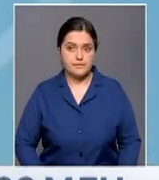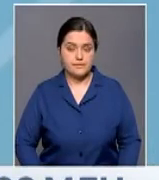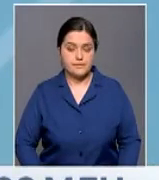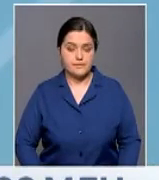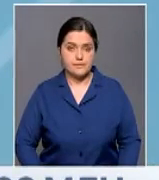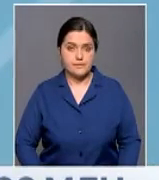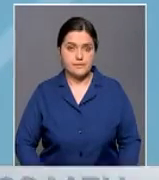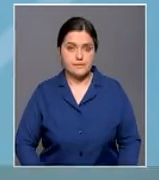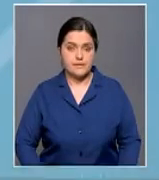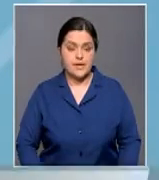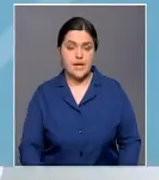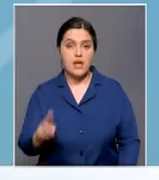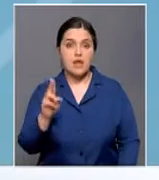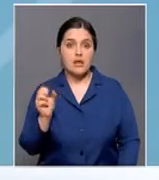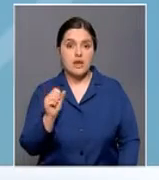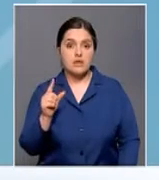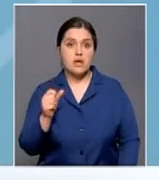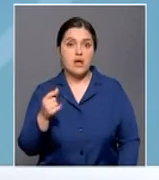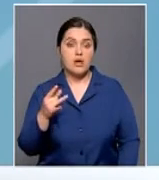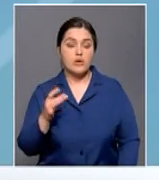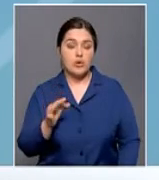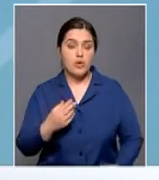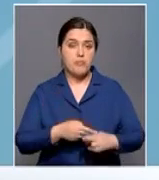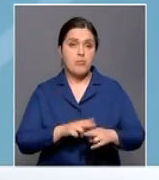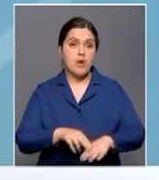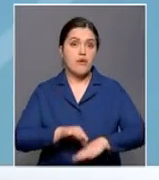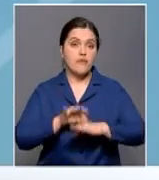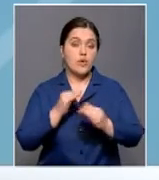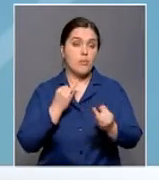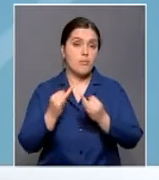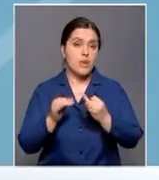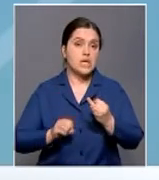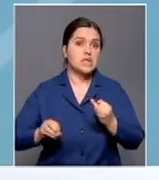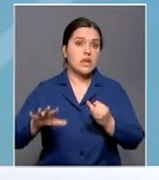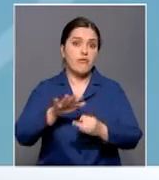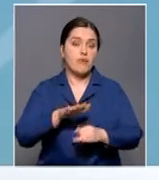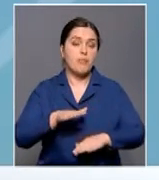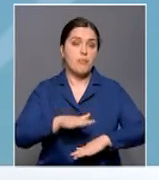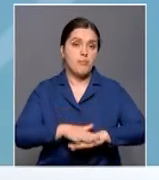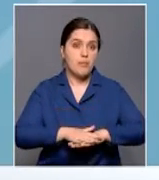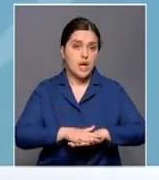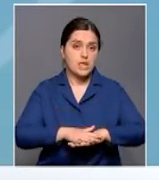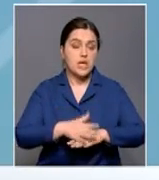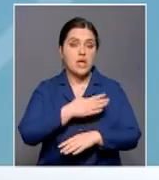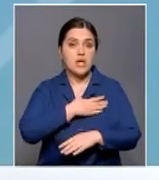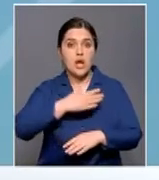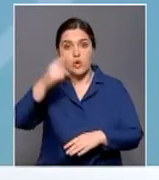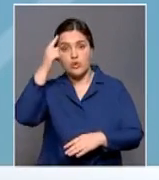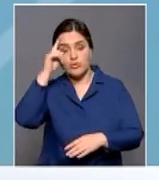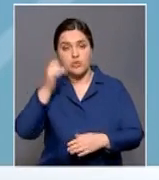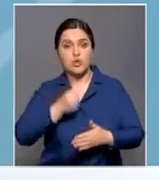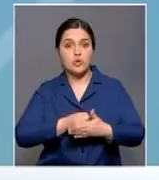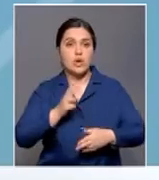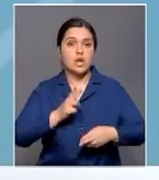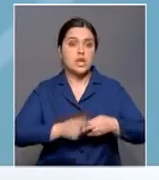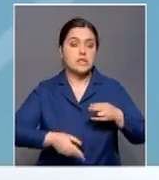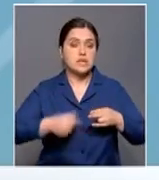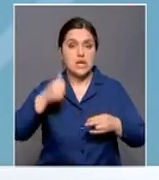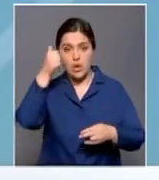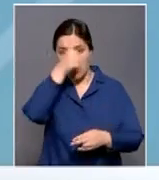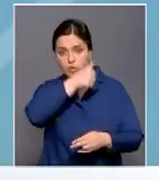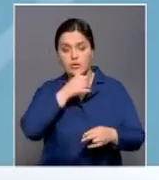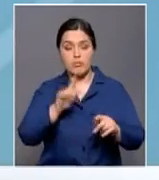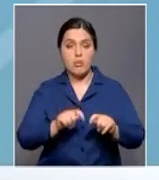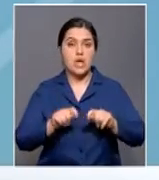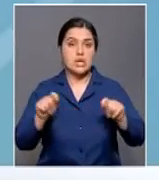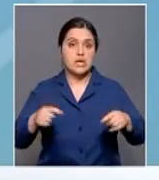Казагра ведет переговоры с Европейским банком. Я думаю, что до конца года будет открыта